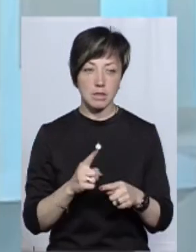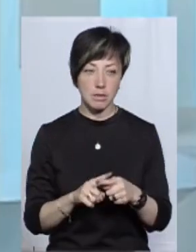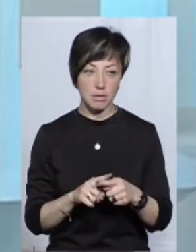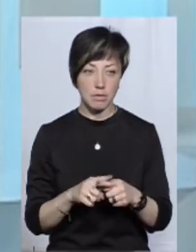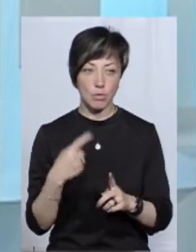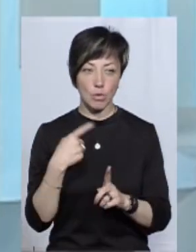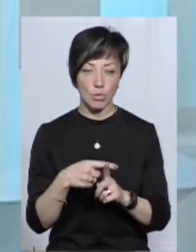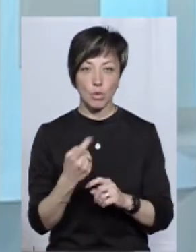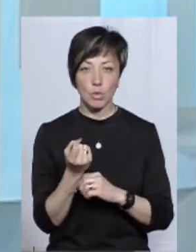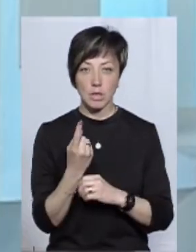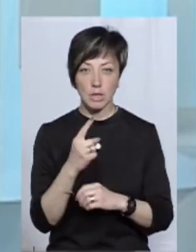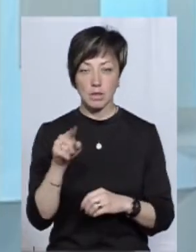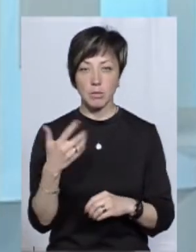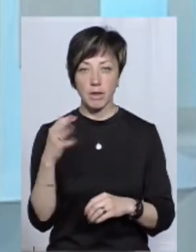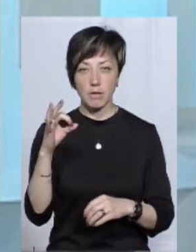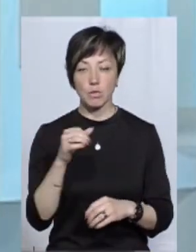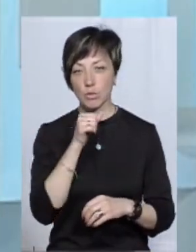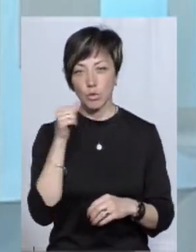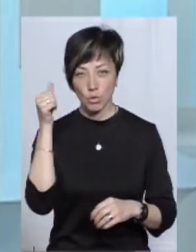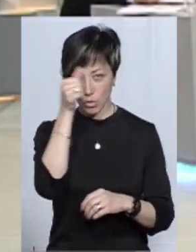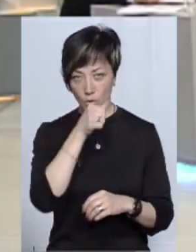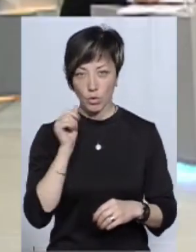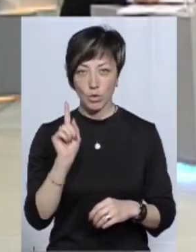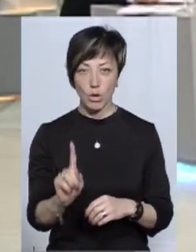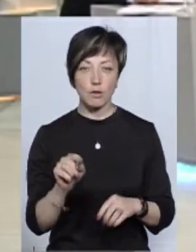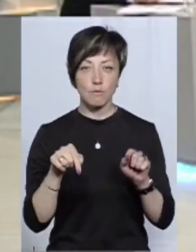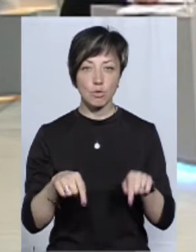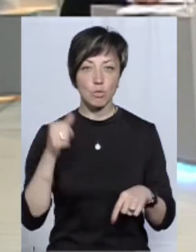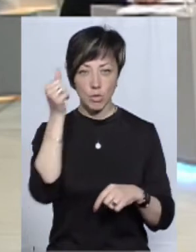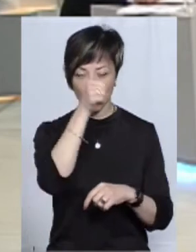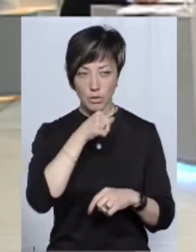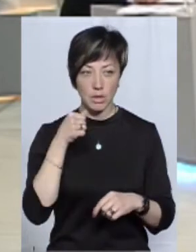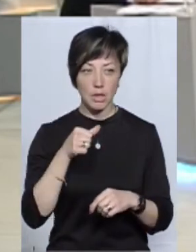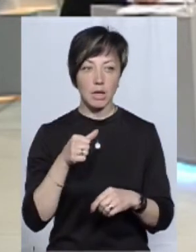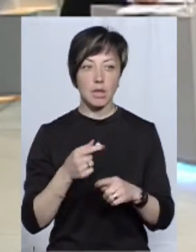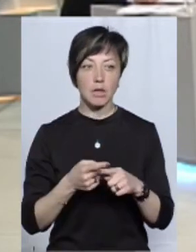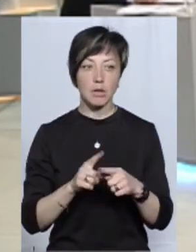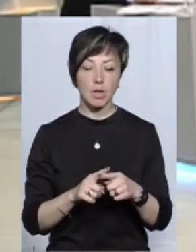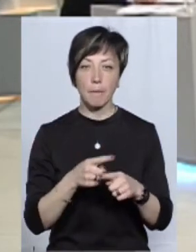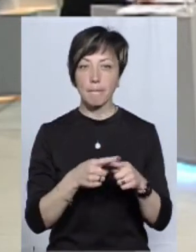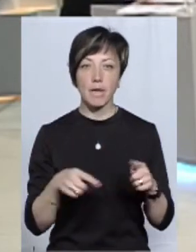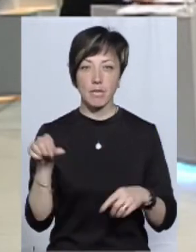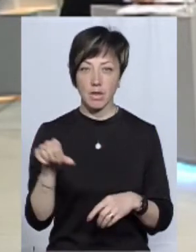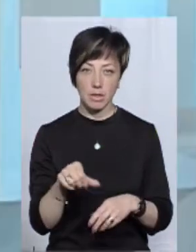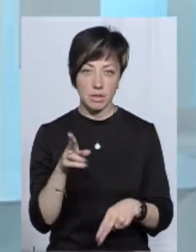плюс 11,5 відсотків до минулого року. До речі, в цьому році... В